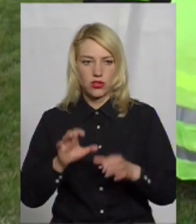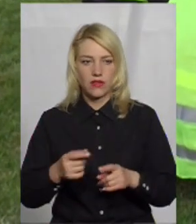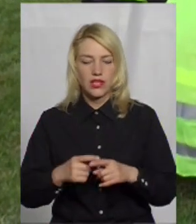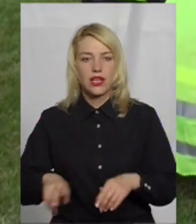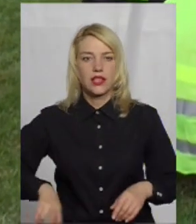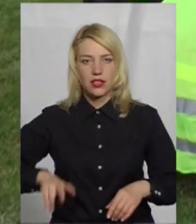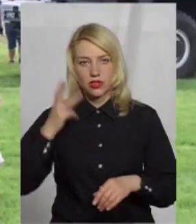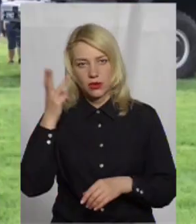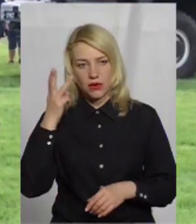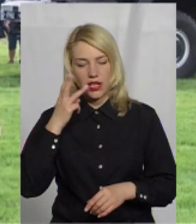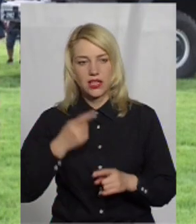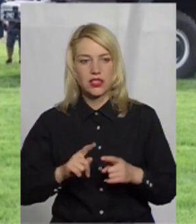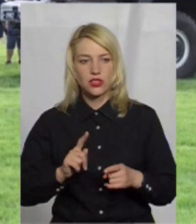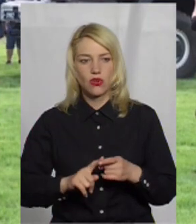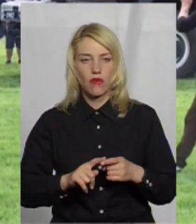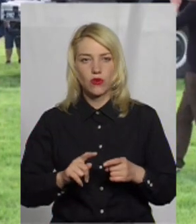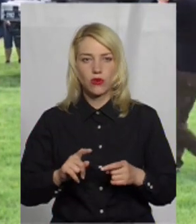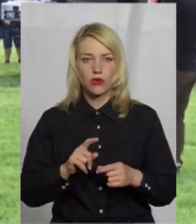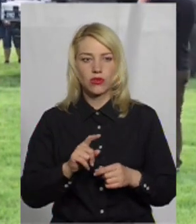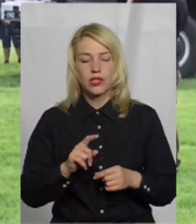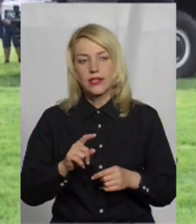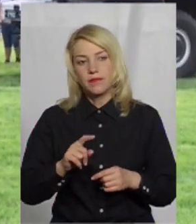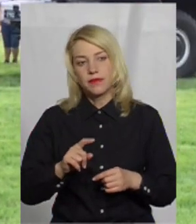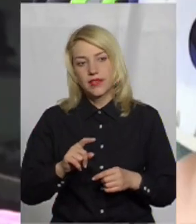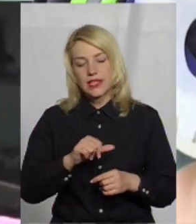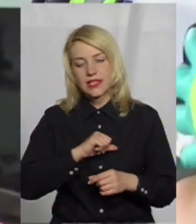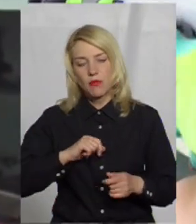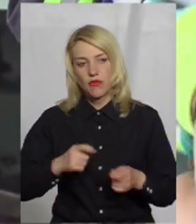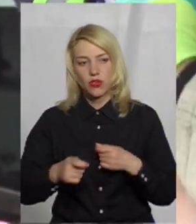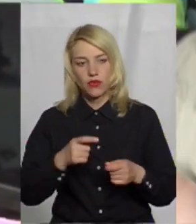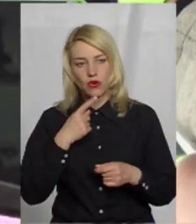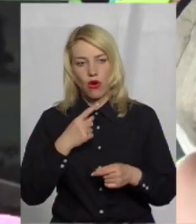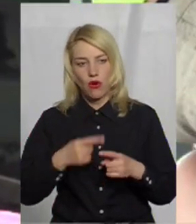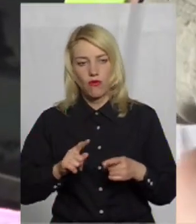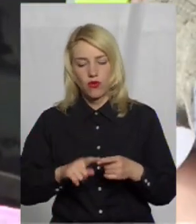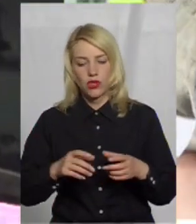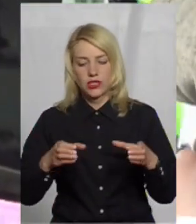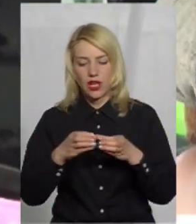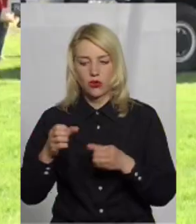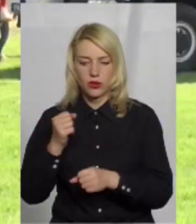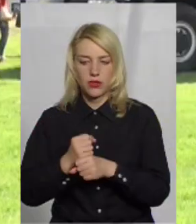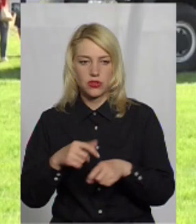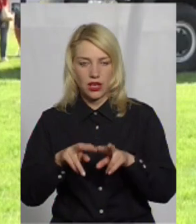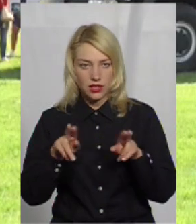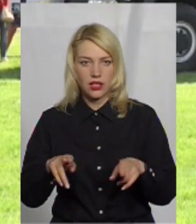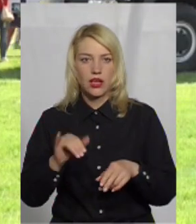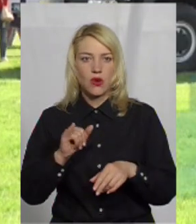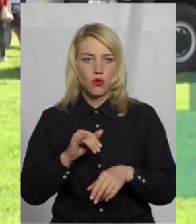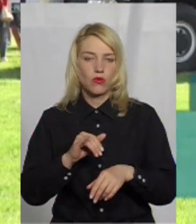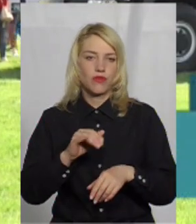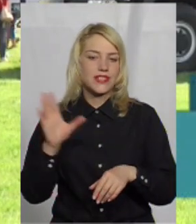обласного центру розвитку місцевого самоврядування Сергій Яцковський каже, рятувальні загони добровольців діють в усій Європі. В тій самій